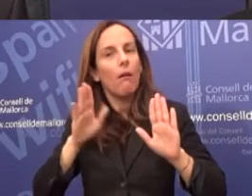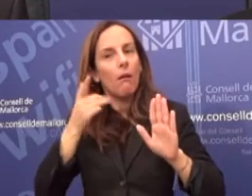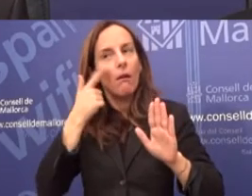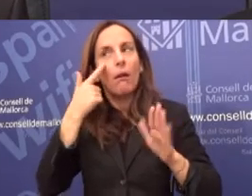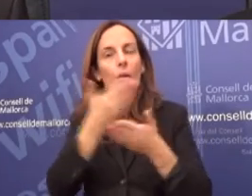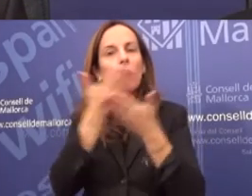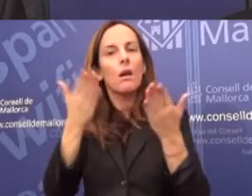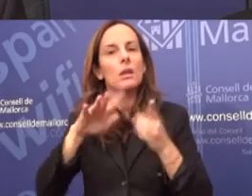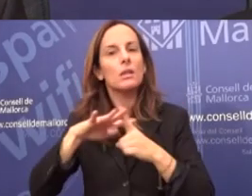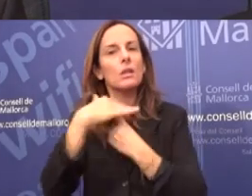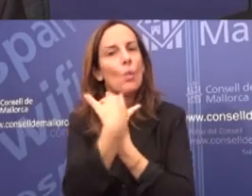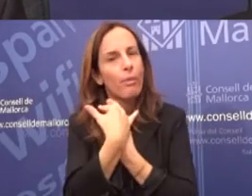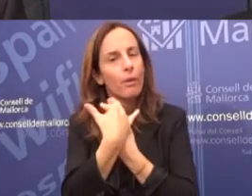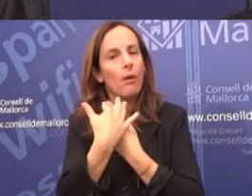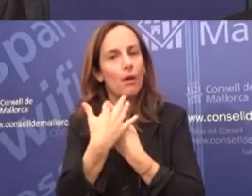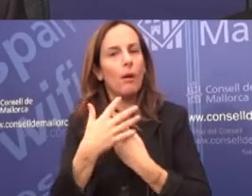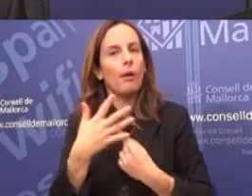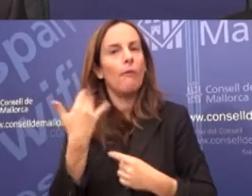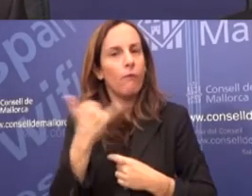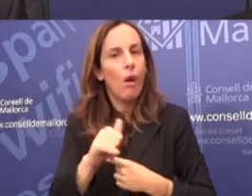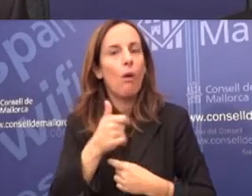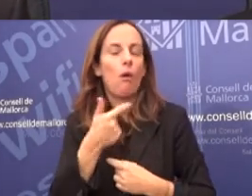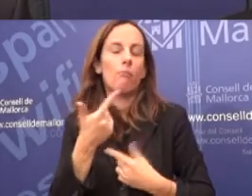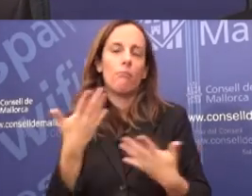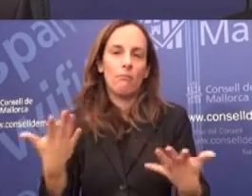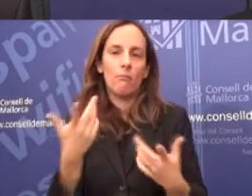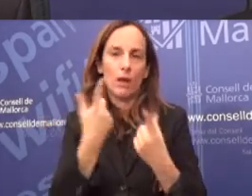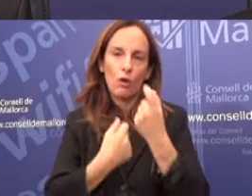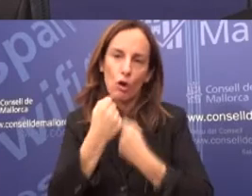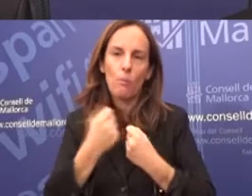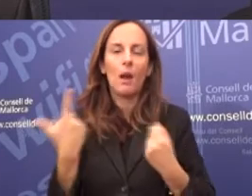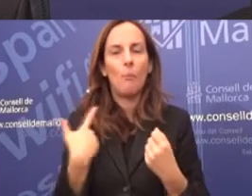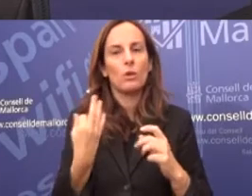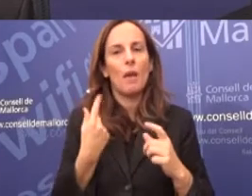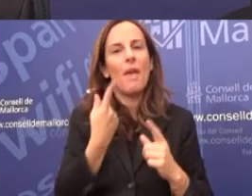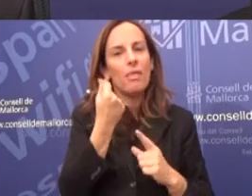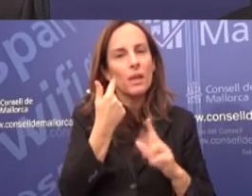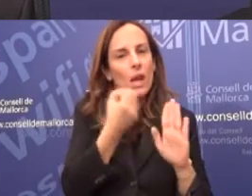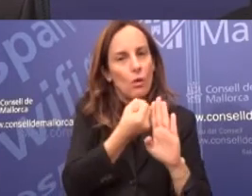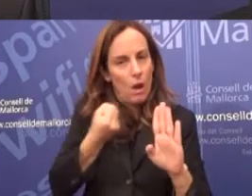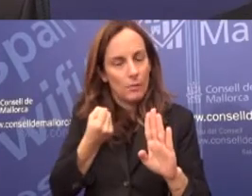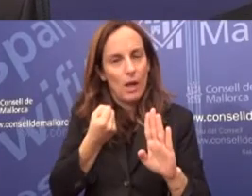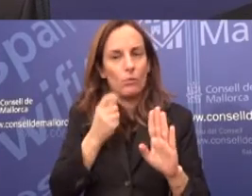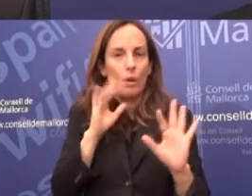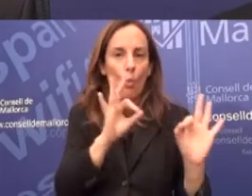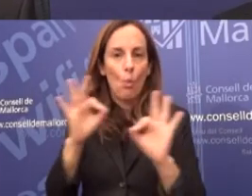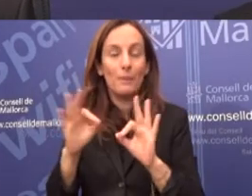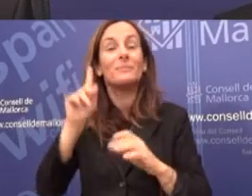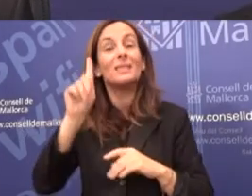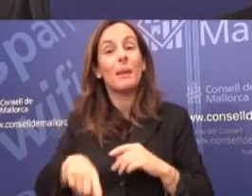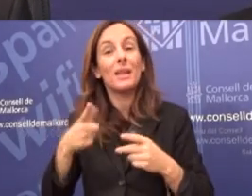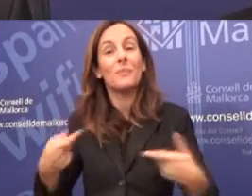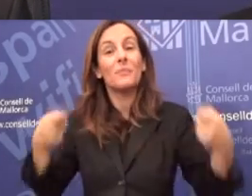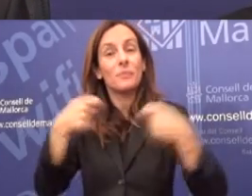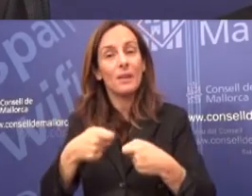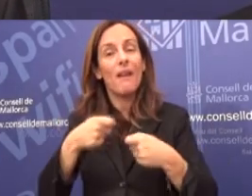de lúdiques, però a la vegada dins un context de moderació econòmica d'aquest Consell. I l'aportació a la